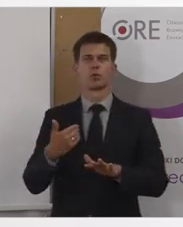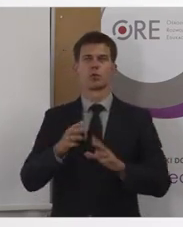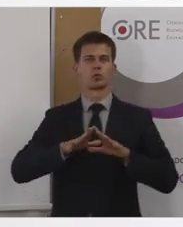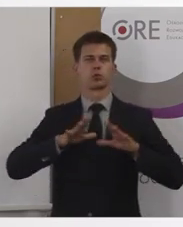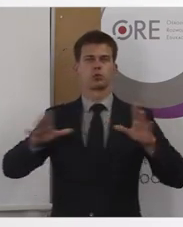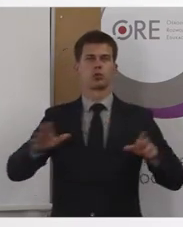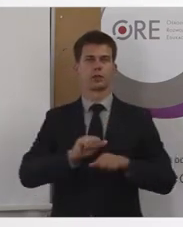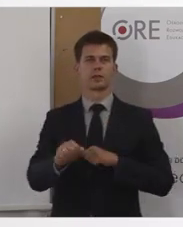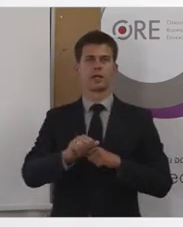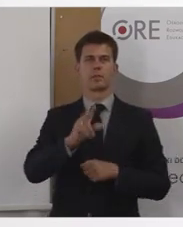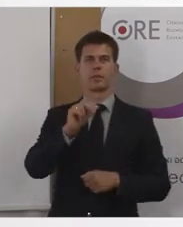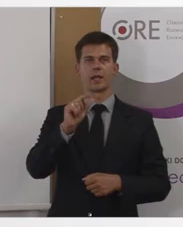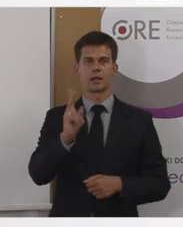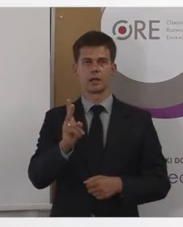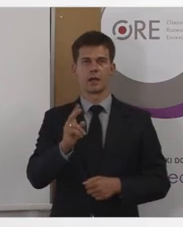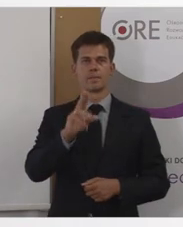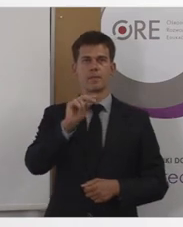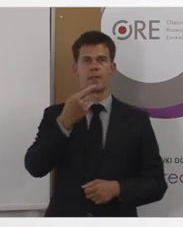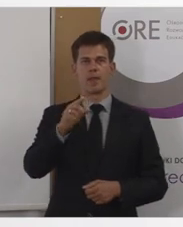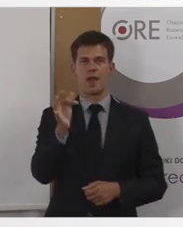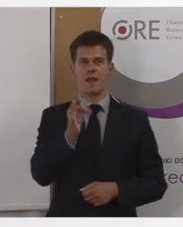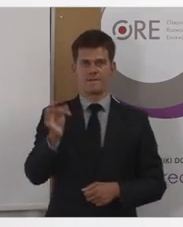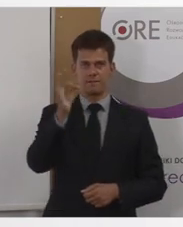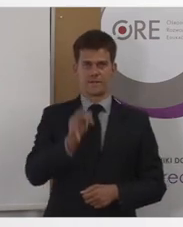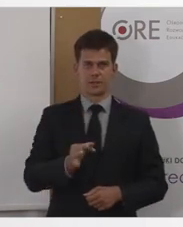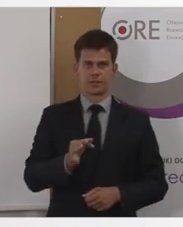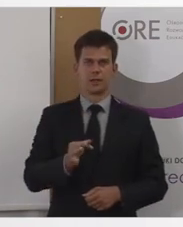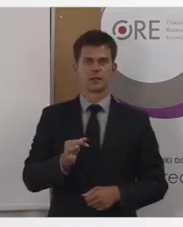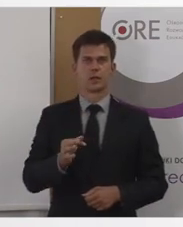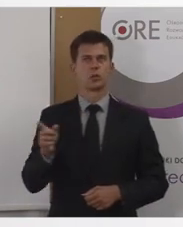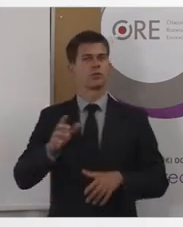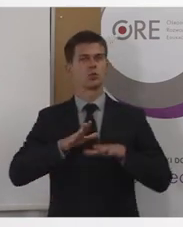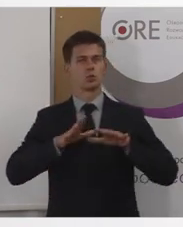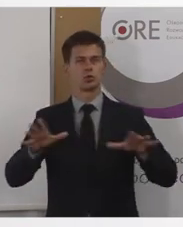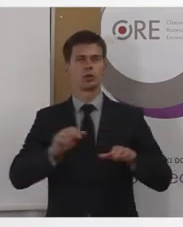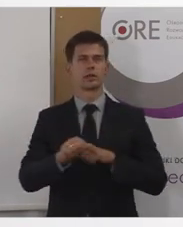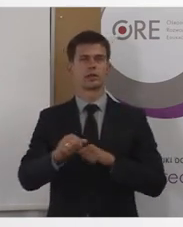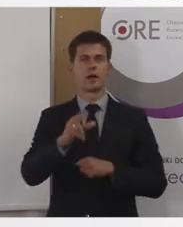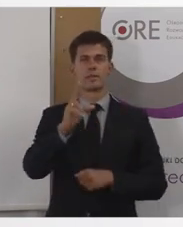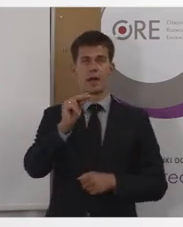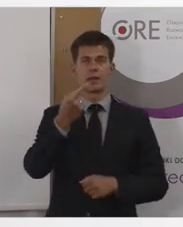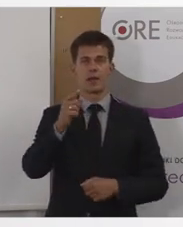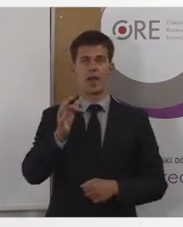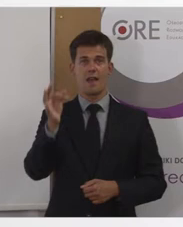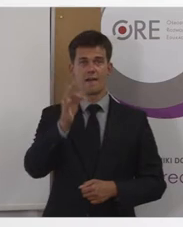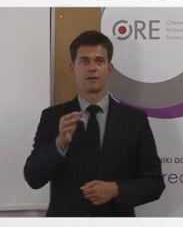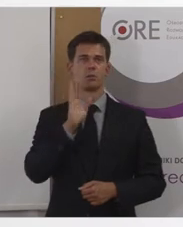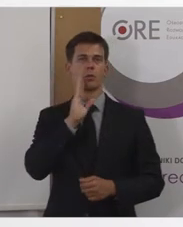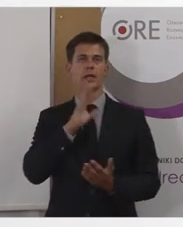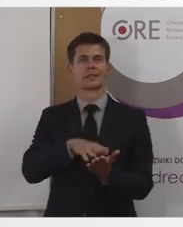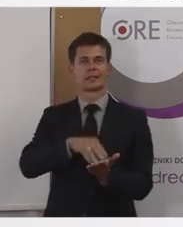pliki PDF, które dość często tworzone są w taki sposób jako skan.